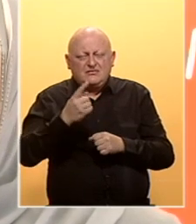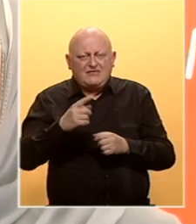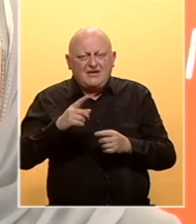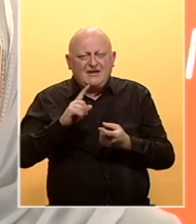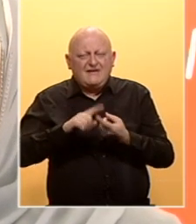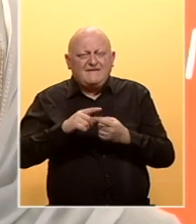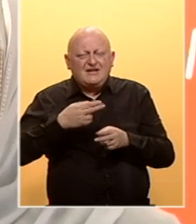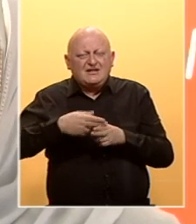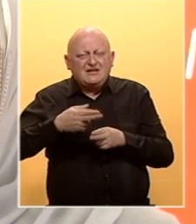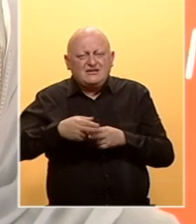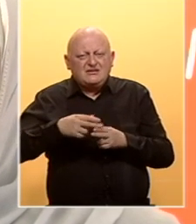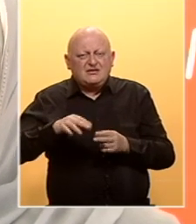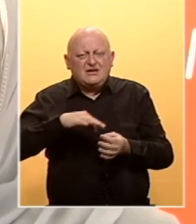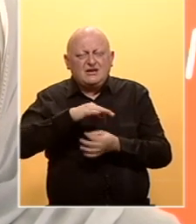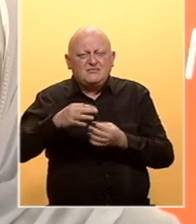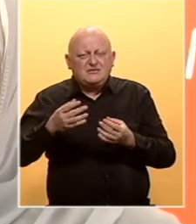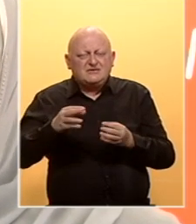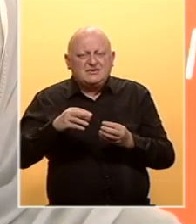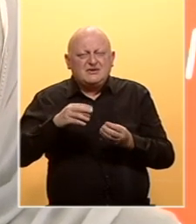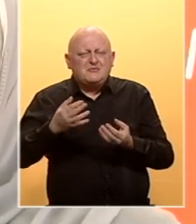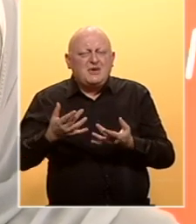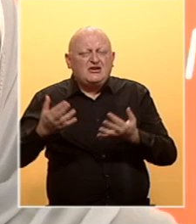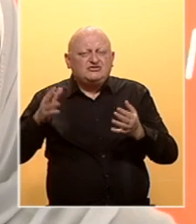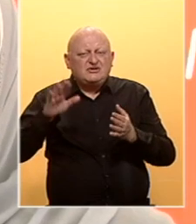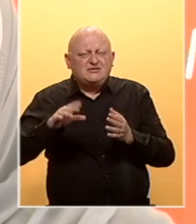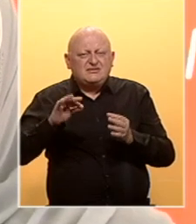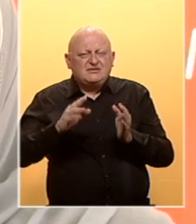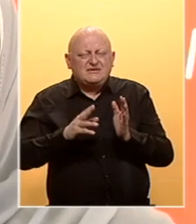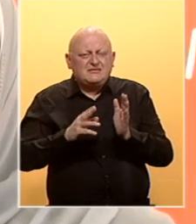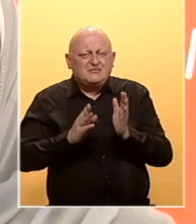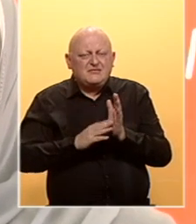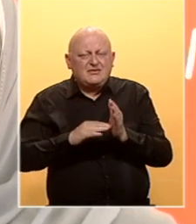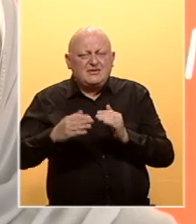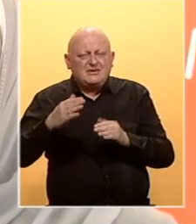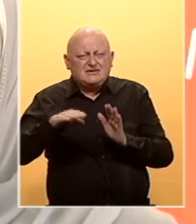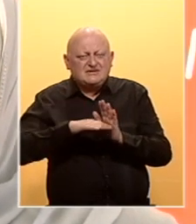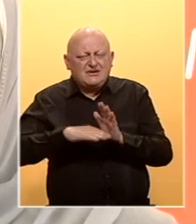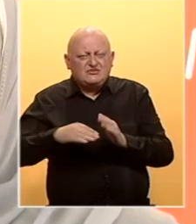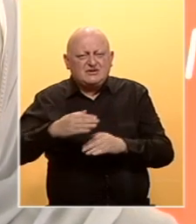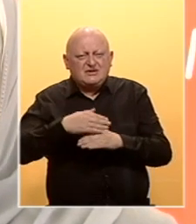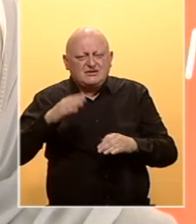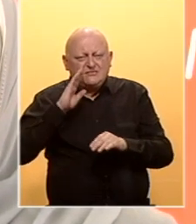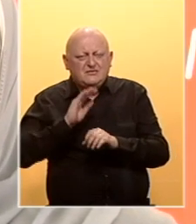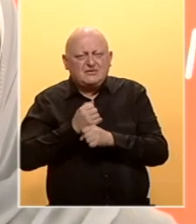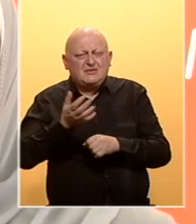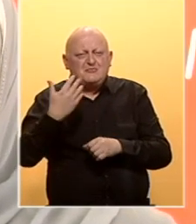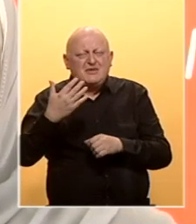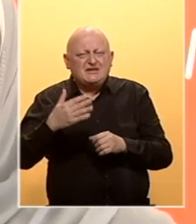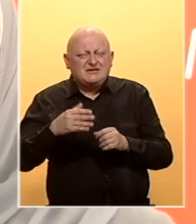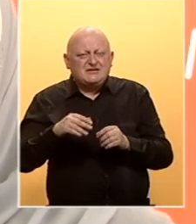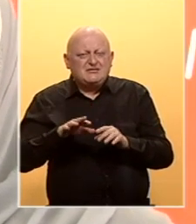aglomeracije, emisije prašnje će biti ispod 10 mg. Zakonska granca u Bosni i Hercegovini je 50 mg.